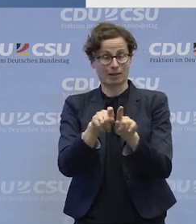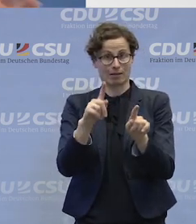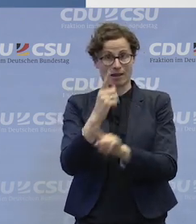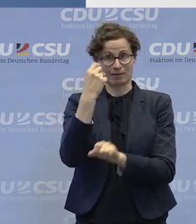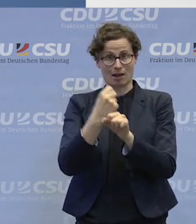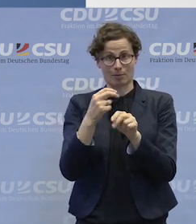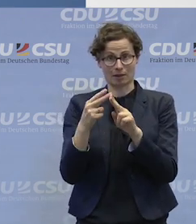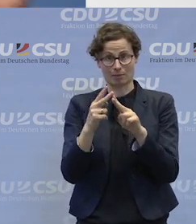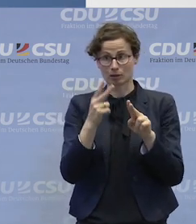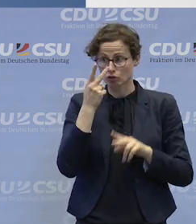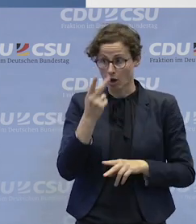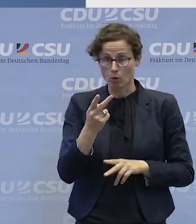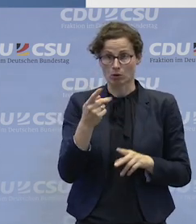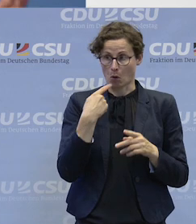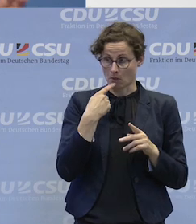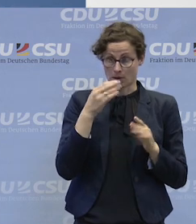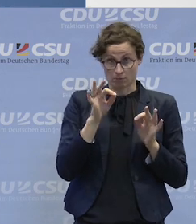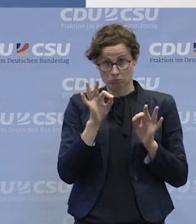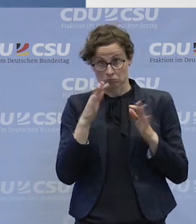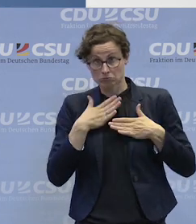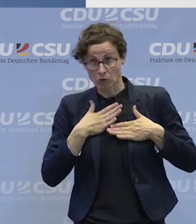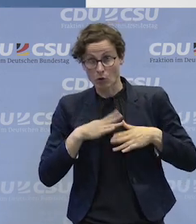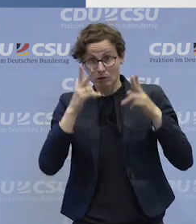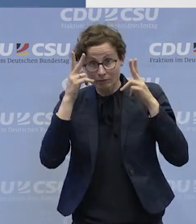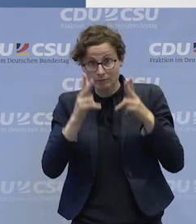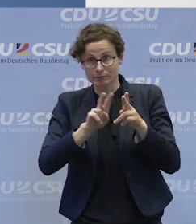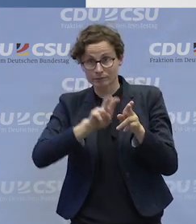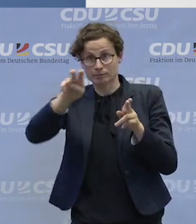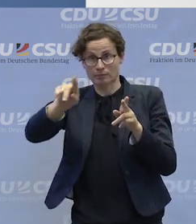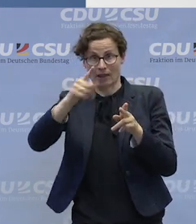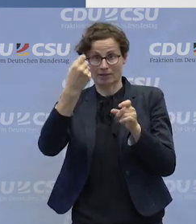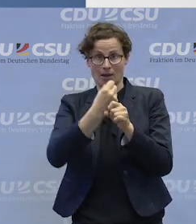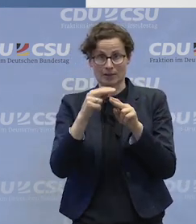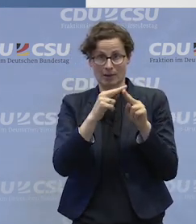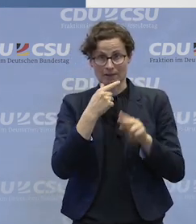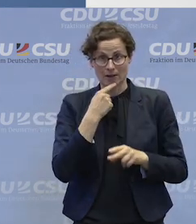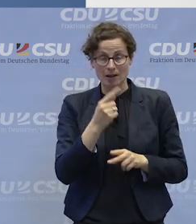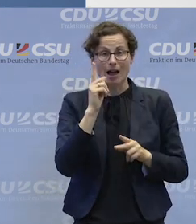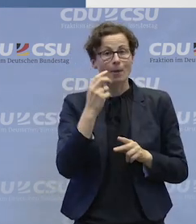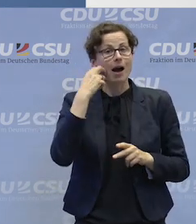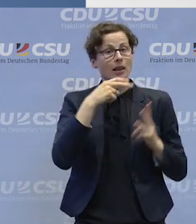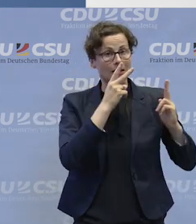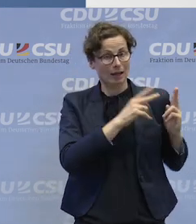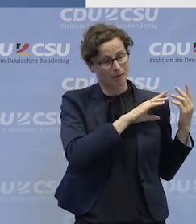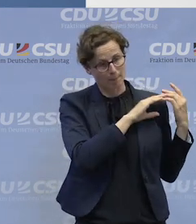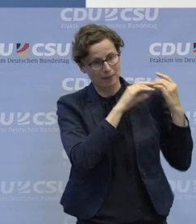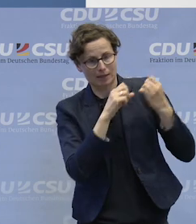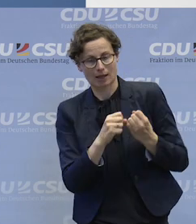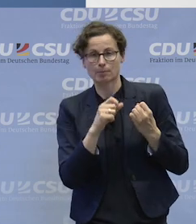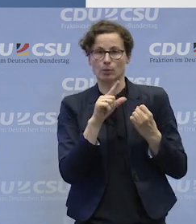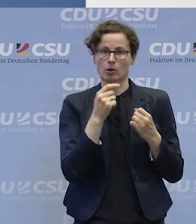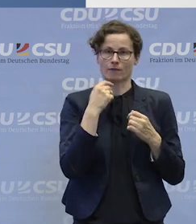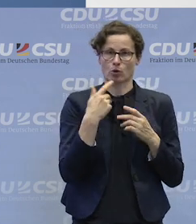entscheiden, zurück in die Werkstatt oder ich bleibe bei den Integrationsunternehmen, was auch immer, dass man keine Verluste hat in der sozialen